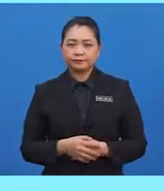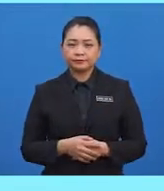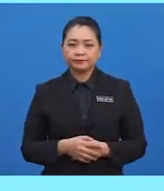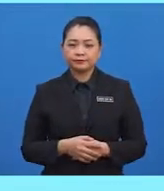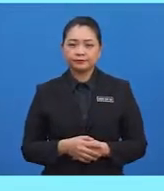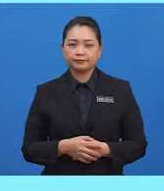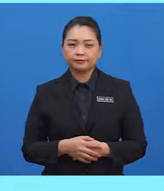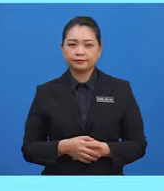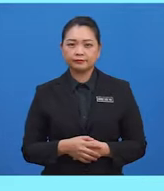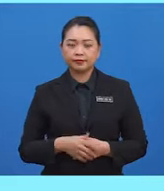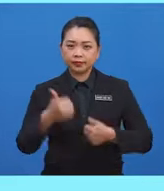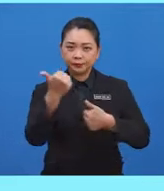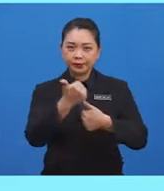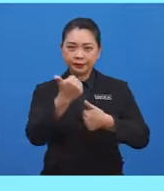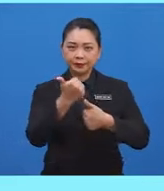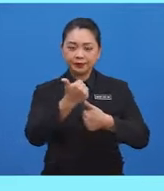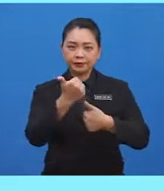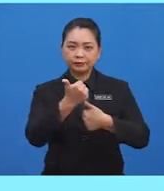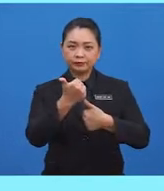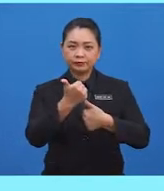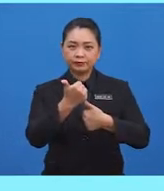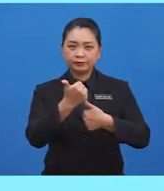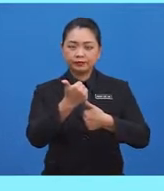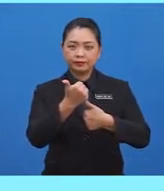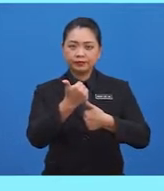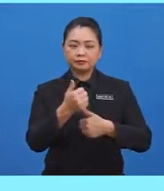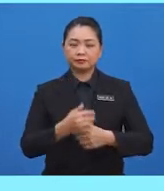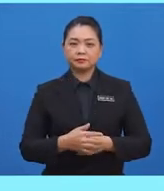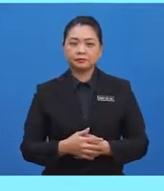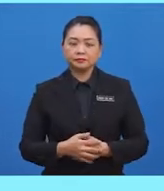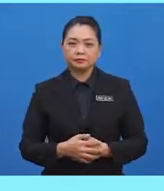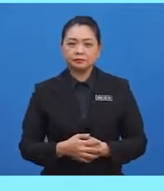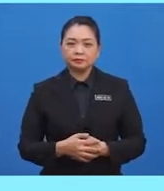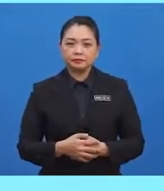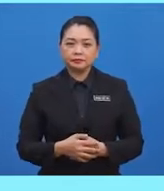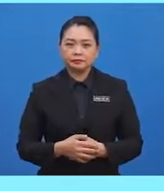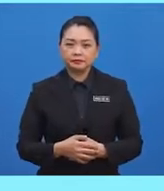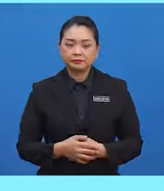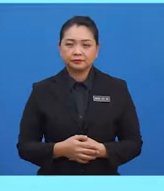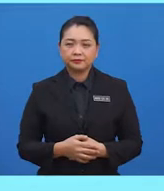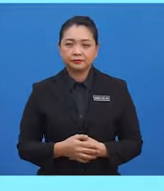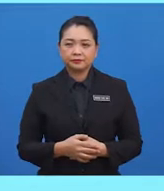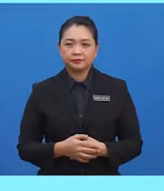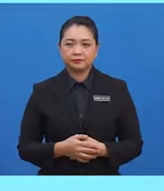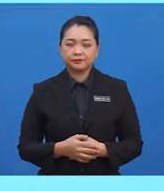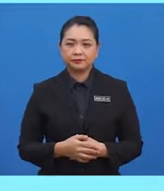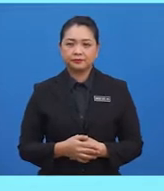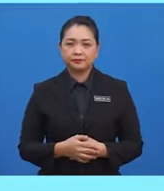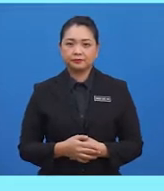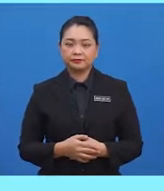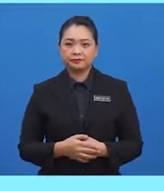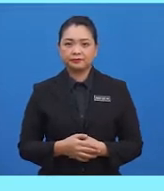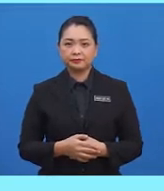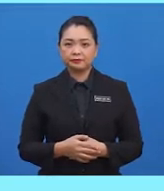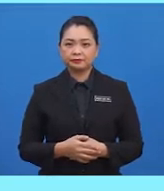Soalan yang pertama, nyatakan jalan yang selari dengan